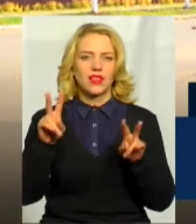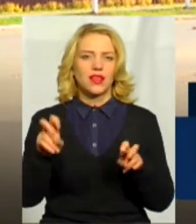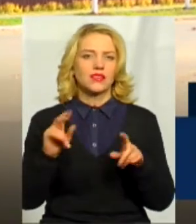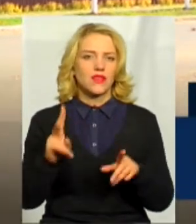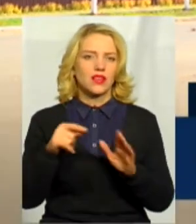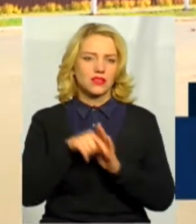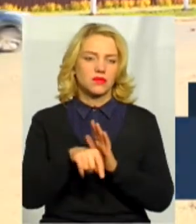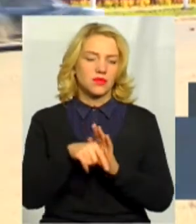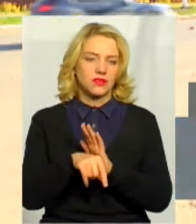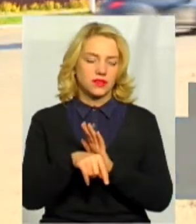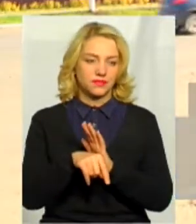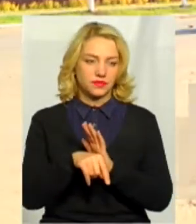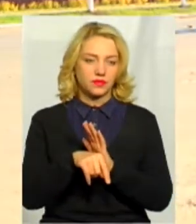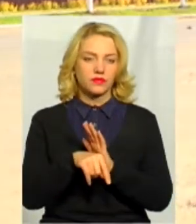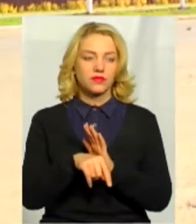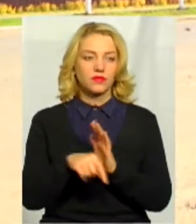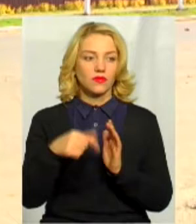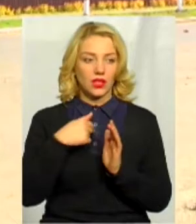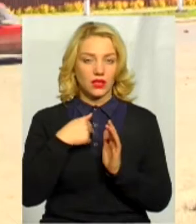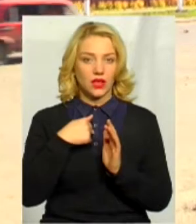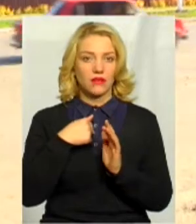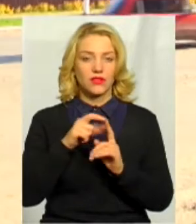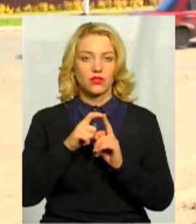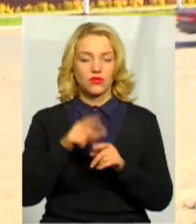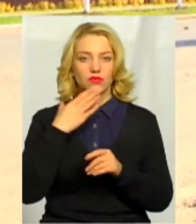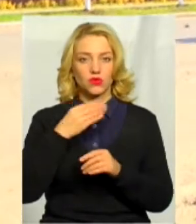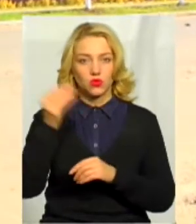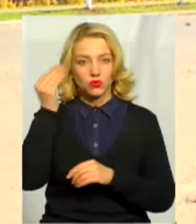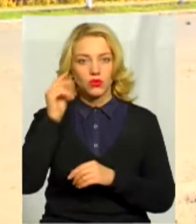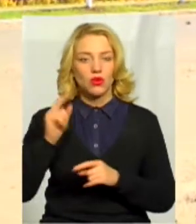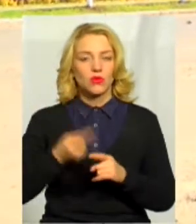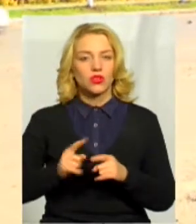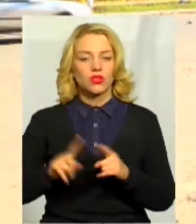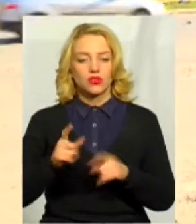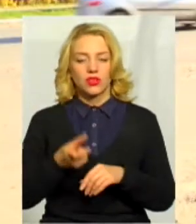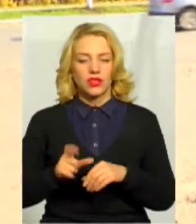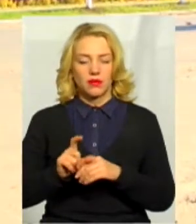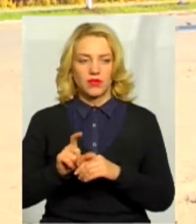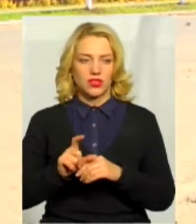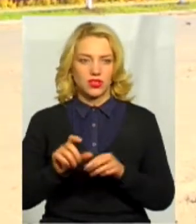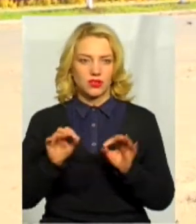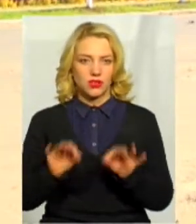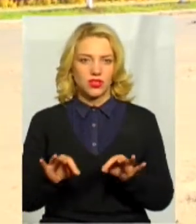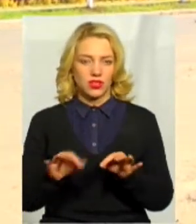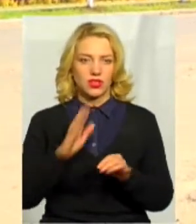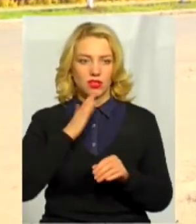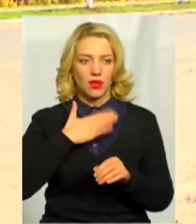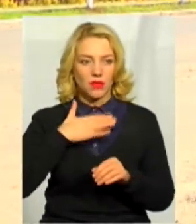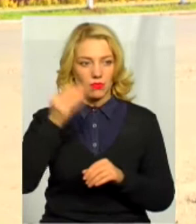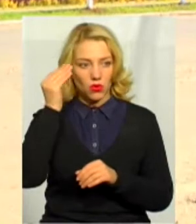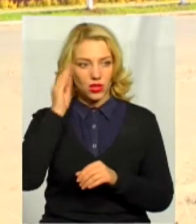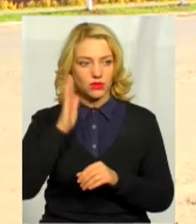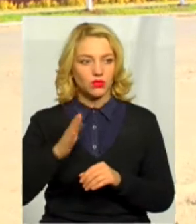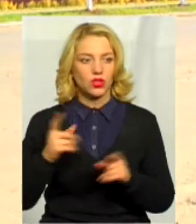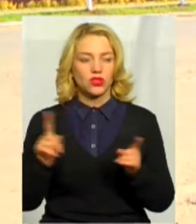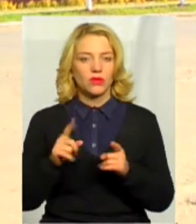зміст. Я висловлював свою думку про те, що найбільш доцільнішим, як на мій погляд, буде, що він